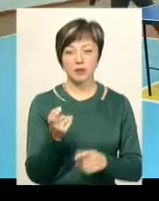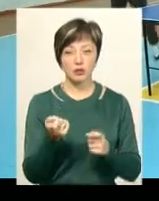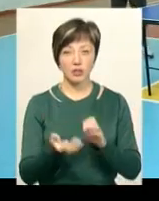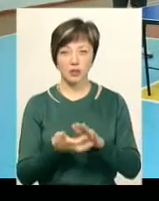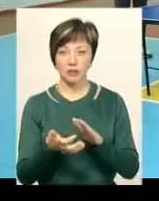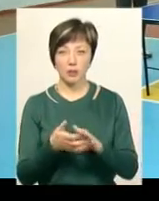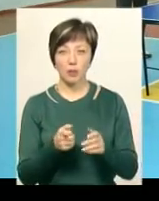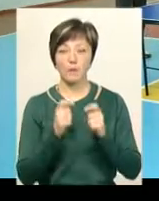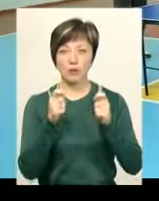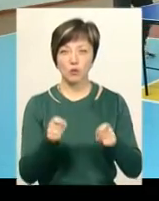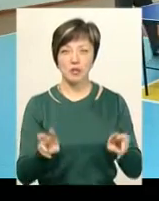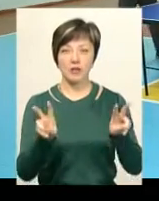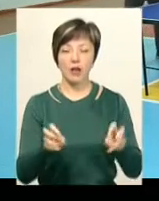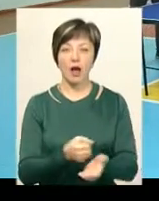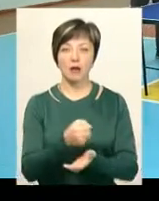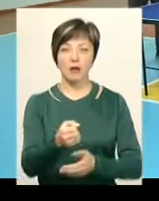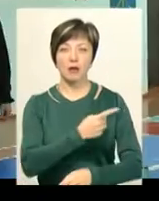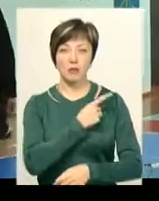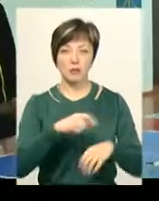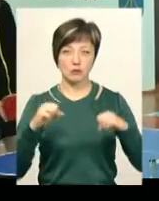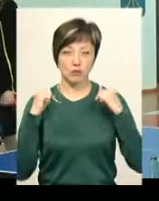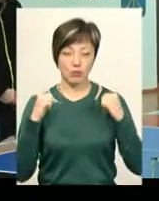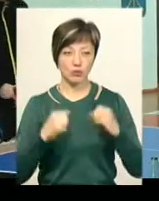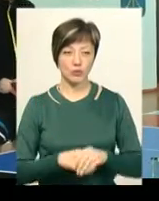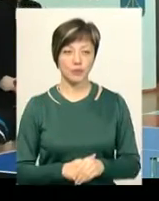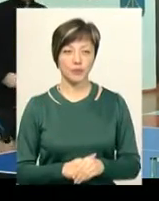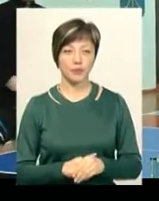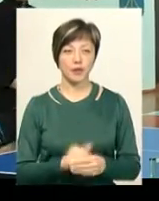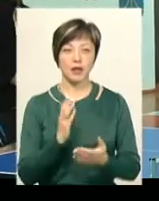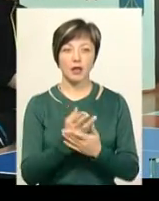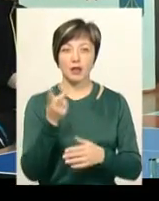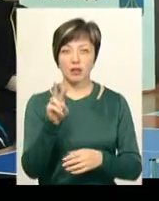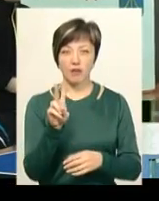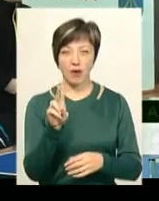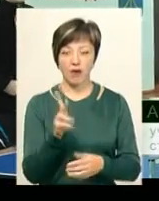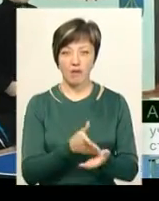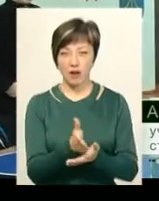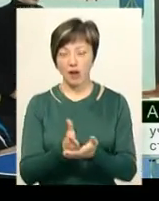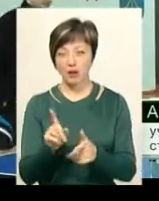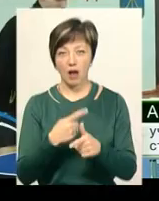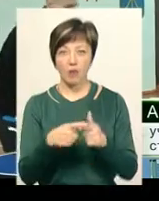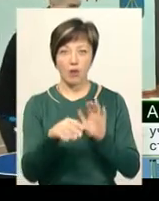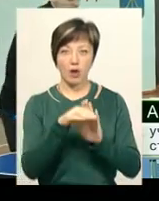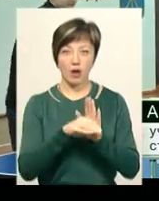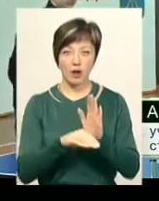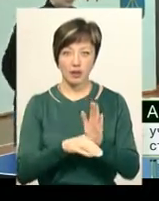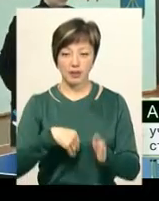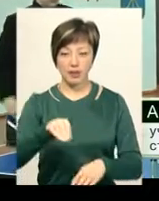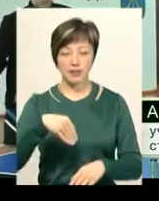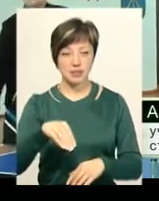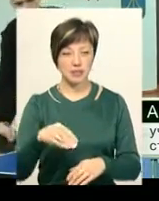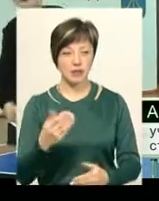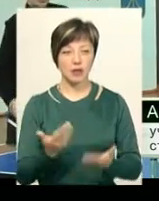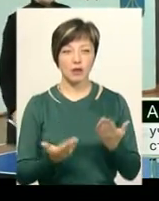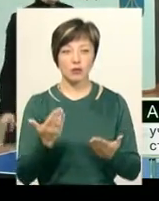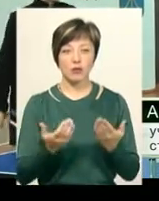не вистачило до присвоєння звання кандидата в майстри спорту. Є два варіанти. Або є рейтинг тенісістів. Тобто, якщо